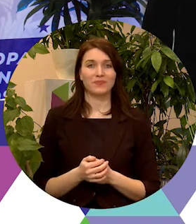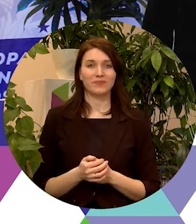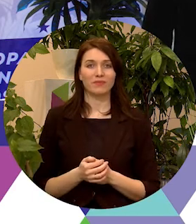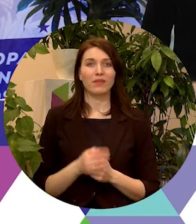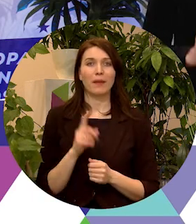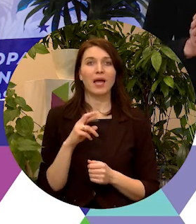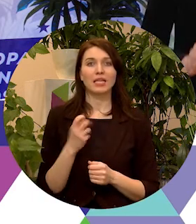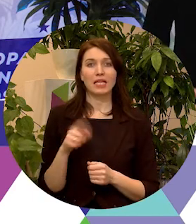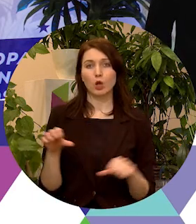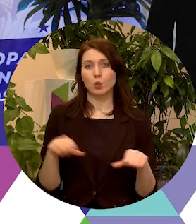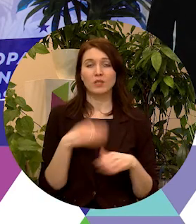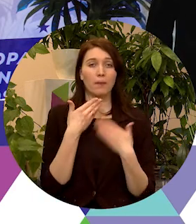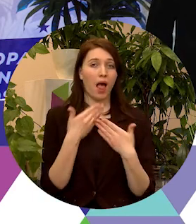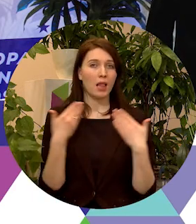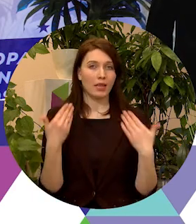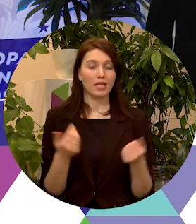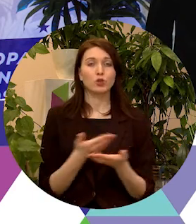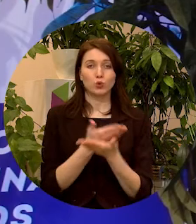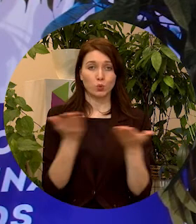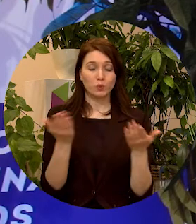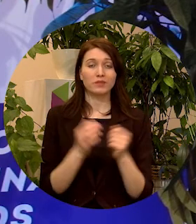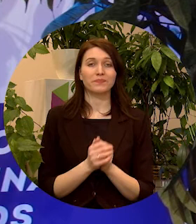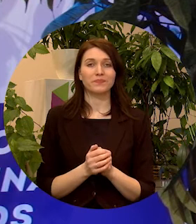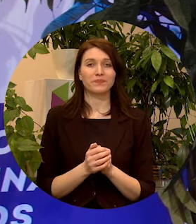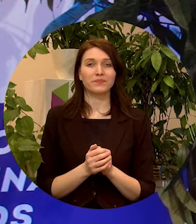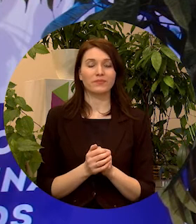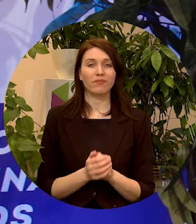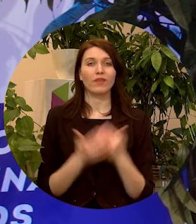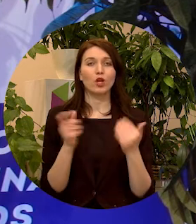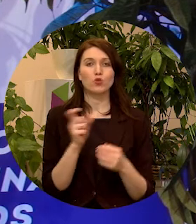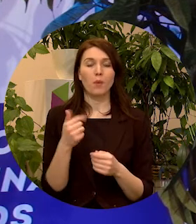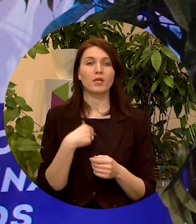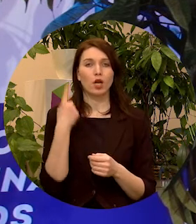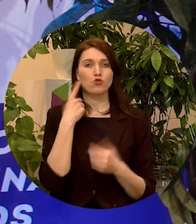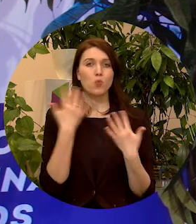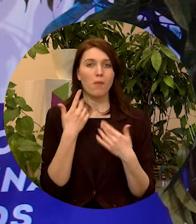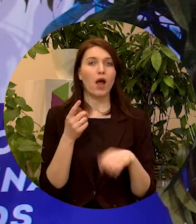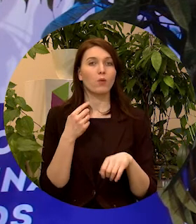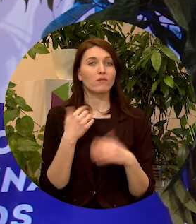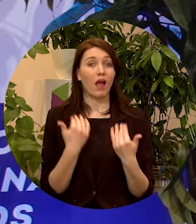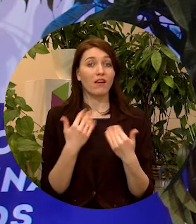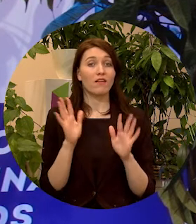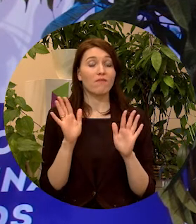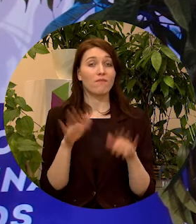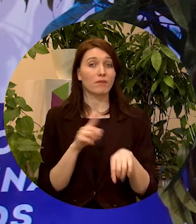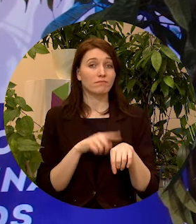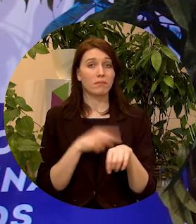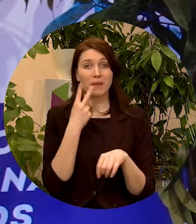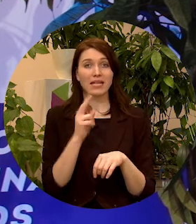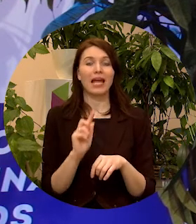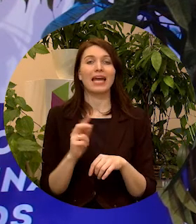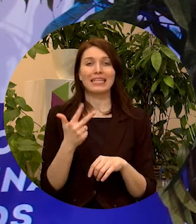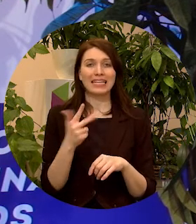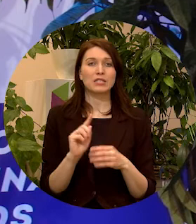Petrus Kundze, paldies jums! Un šobrīd, es domāju, ir laiks paskatīties tad uz mūsu trīs pirmo